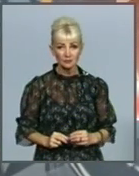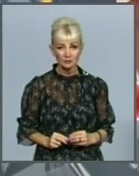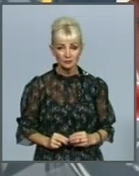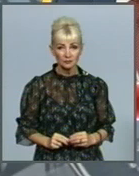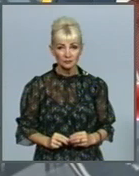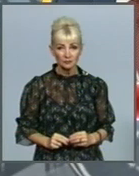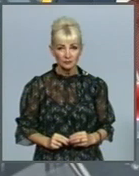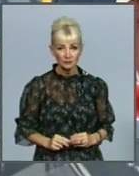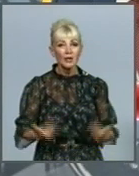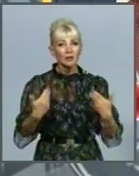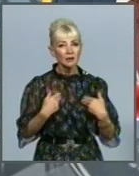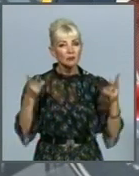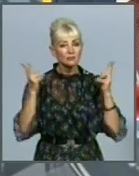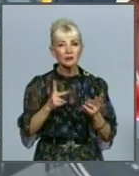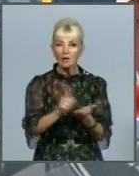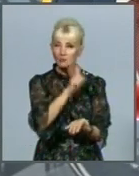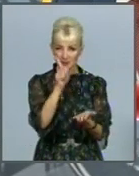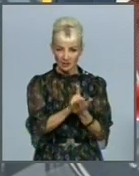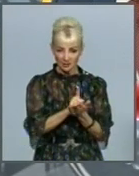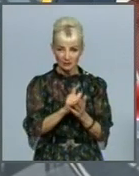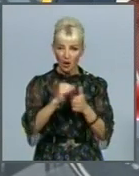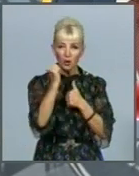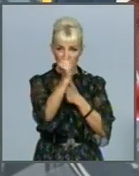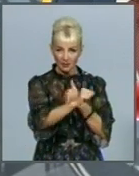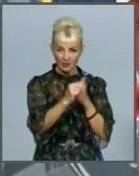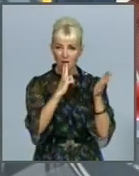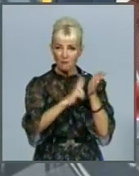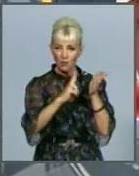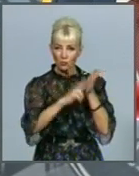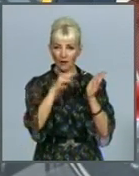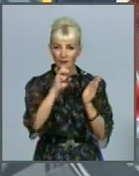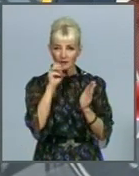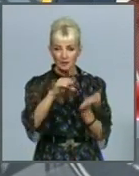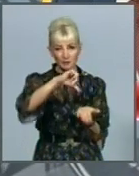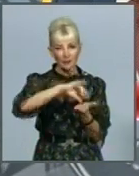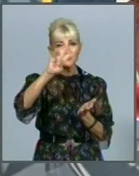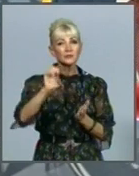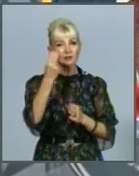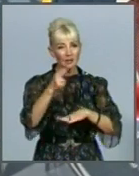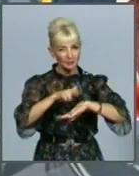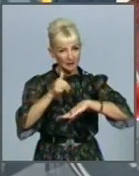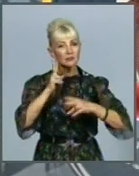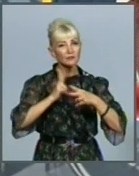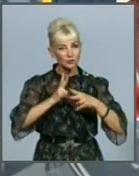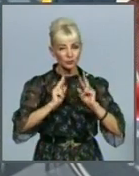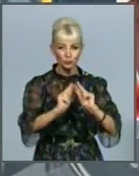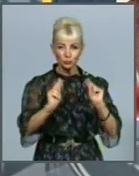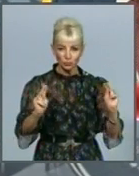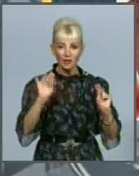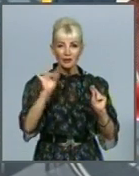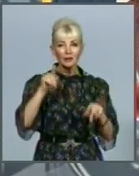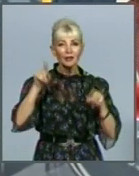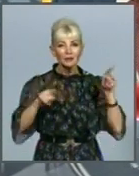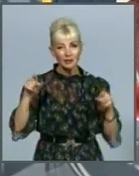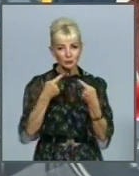Нам потрібно обов'язково, окремо маркувати тести представників Нацполіції, лікарів, учителів та деяких